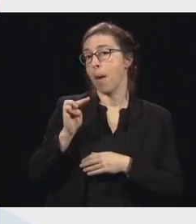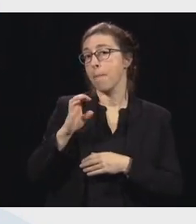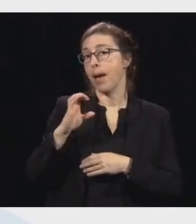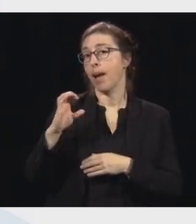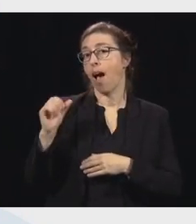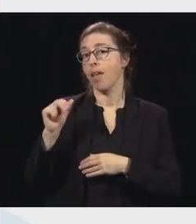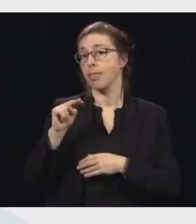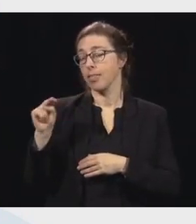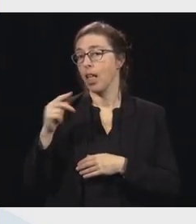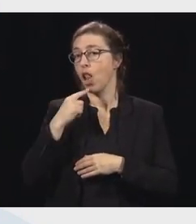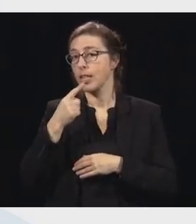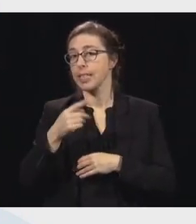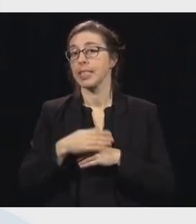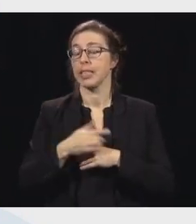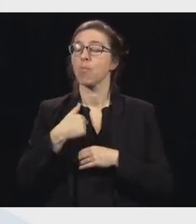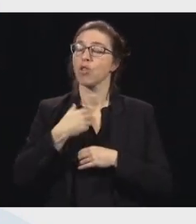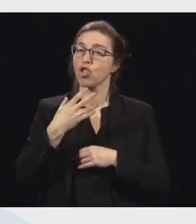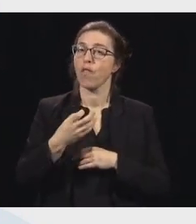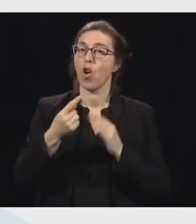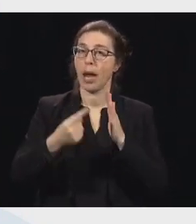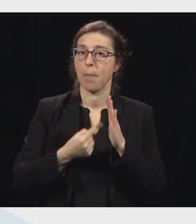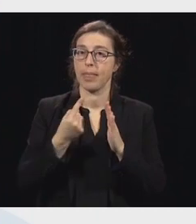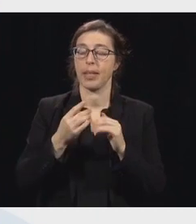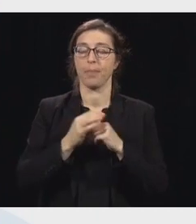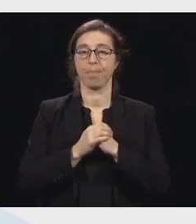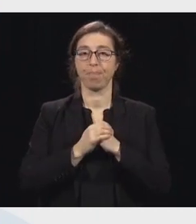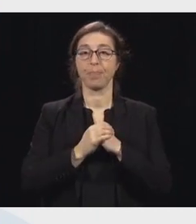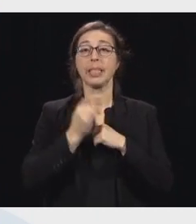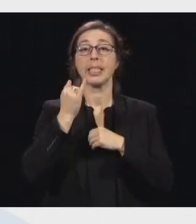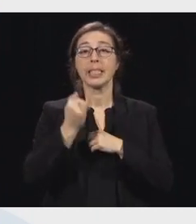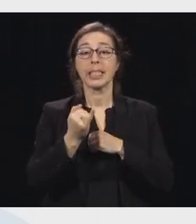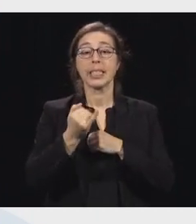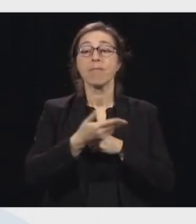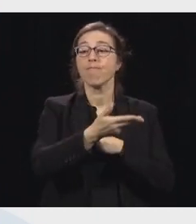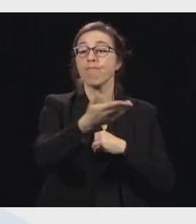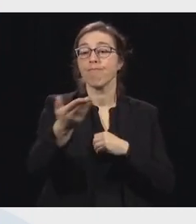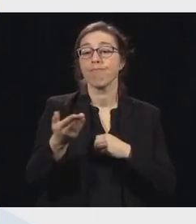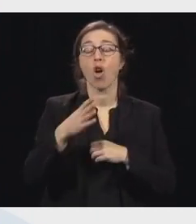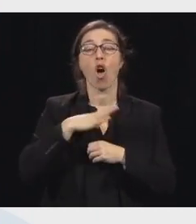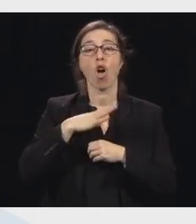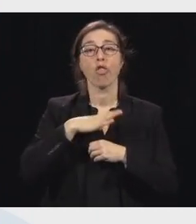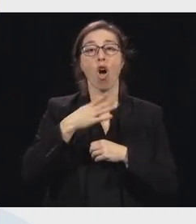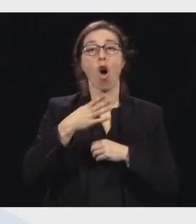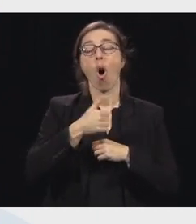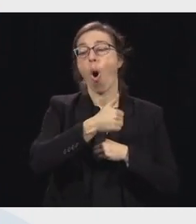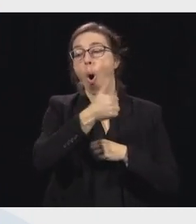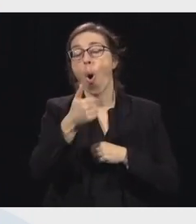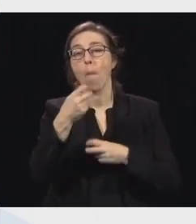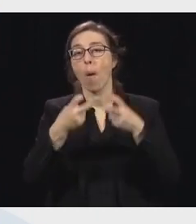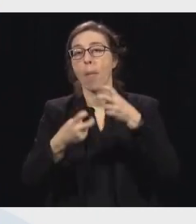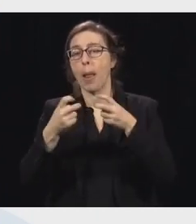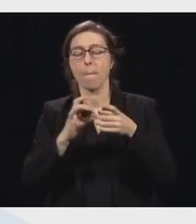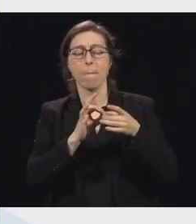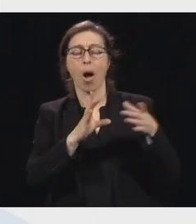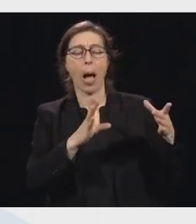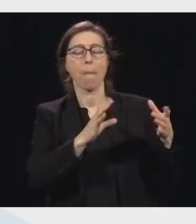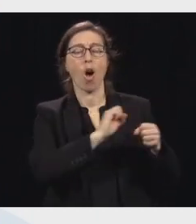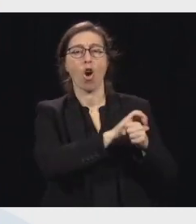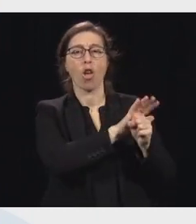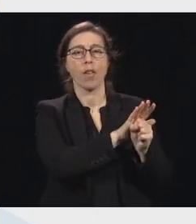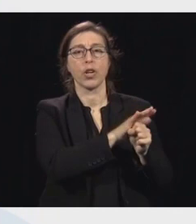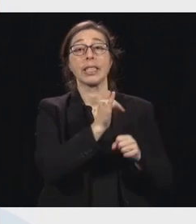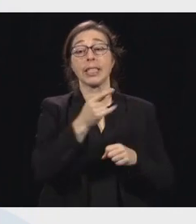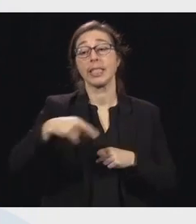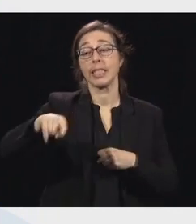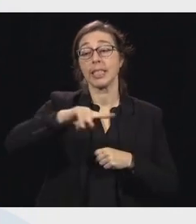Tous ceux qui ont des problèmes autres que des problèmes qui pourraient être associés au coronavirus. Autant que possible, n